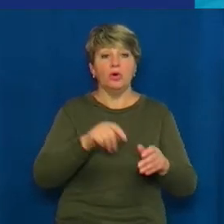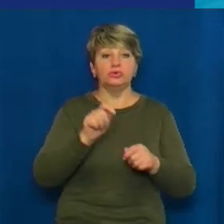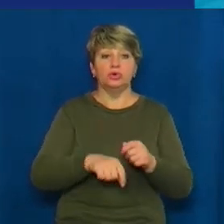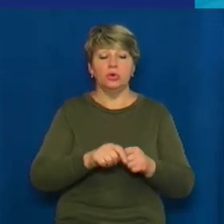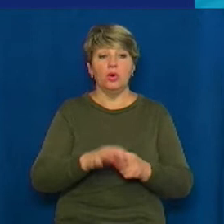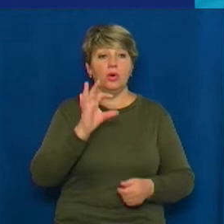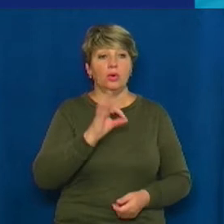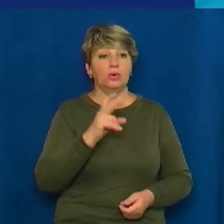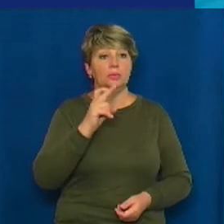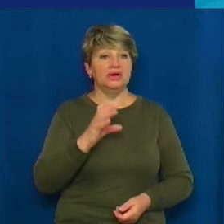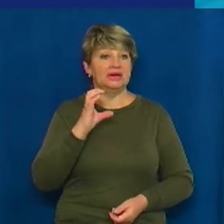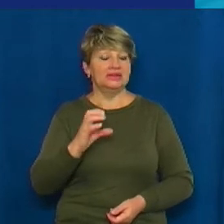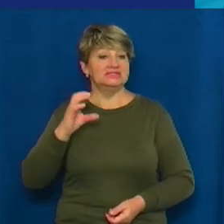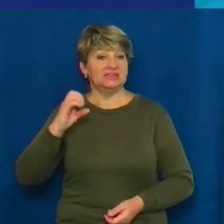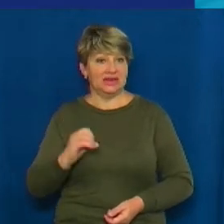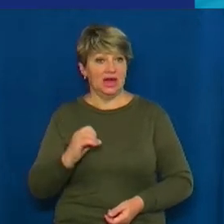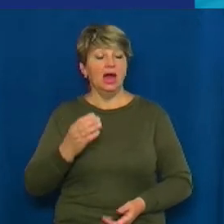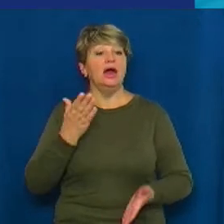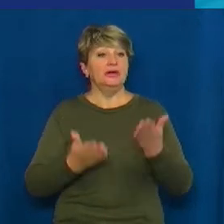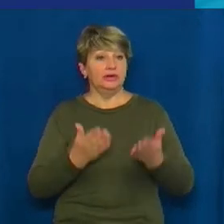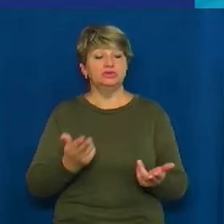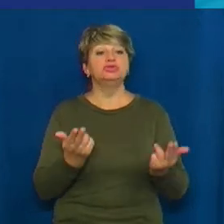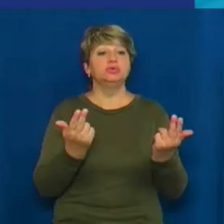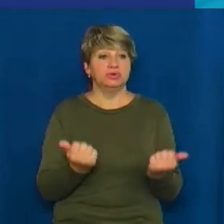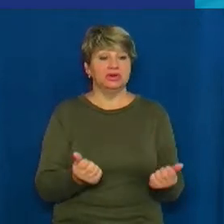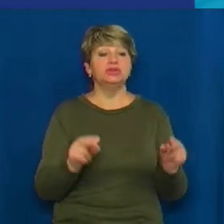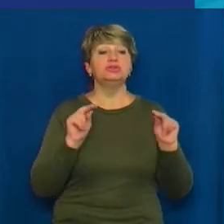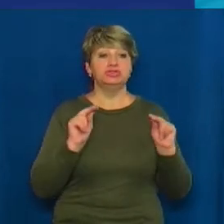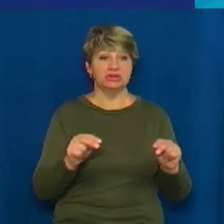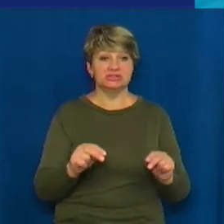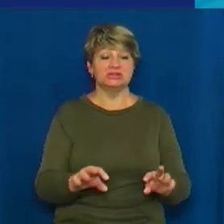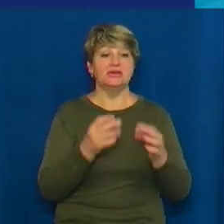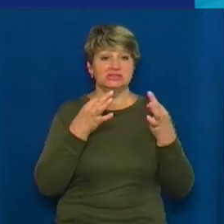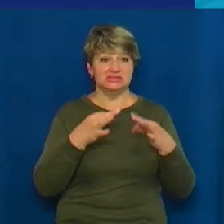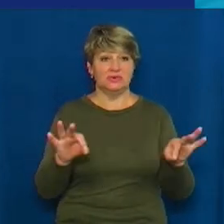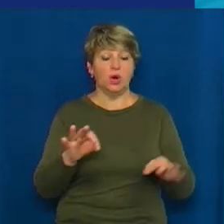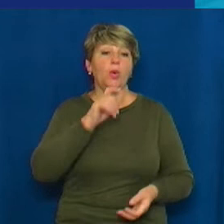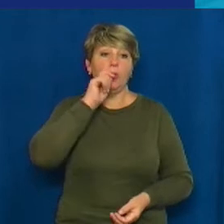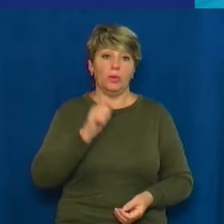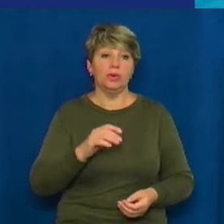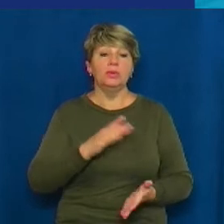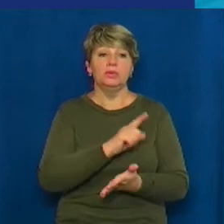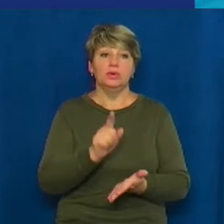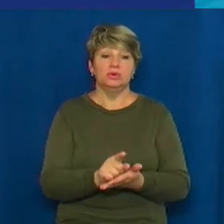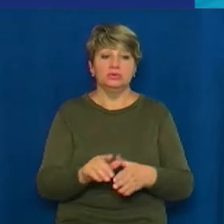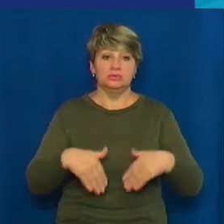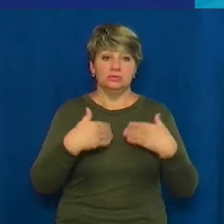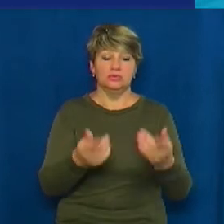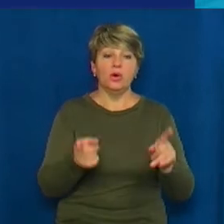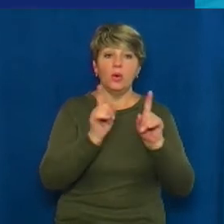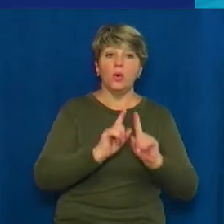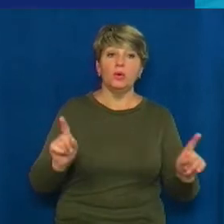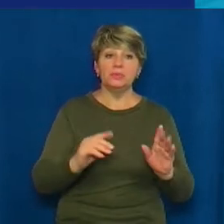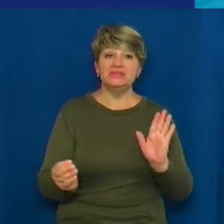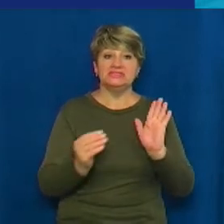Після виборів і в разі, якщо ОБСЄ визнає їх чесними та демократичними, Україна має надати особливий статус цим районам